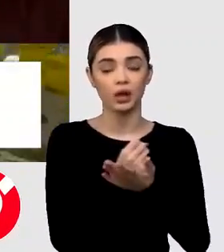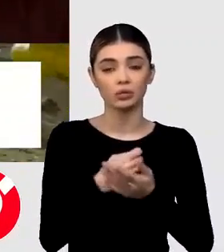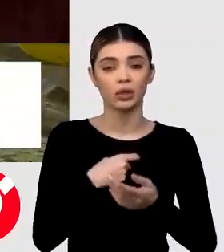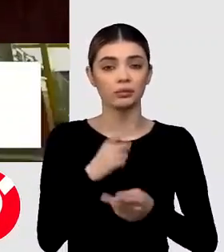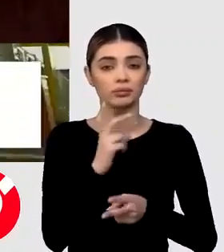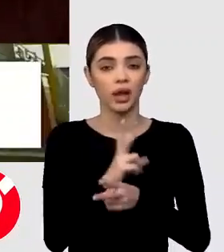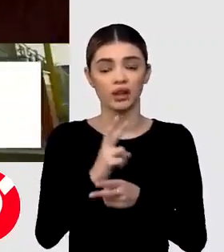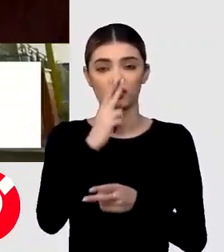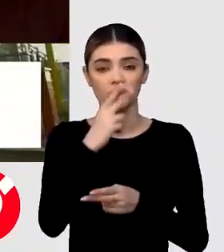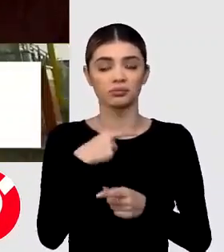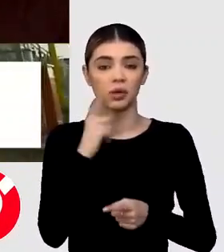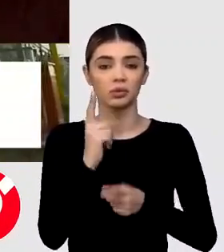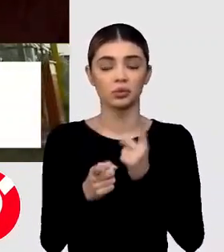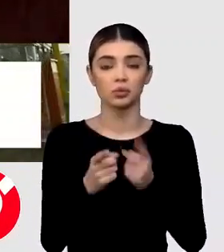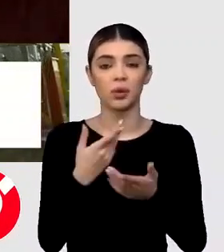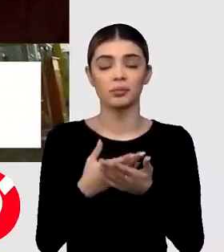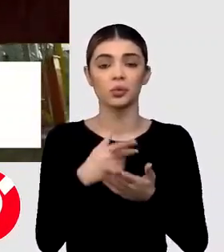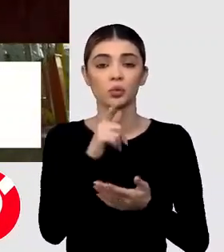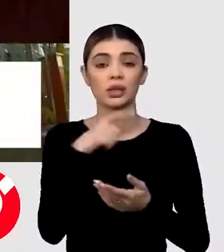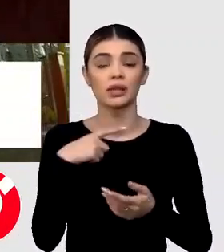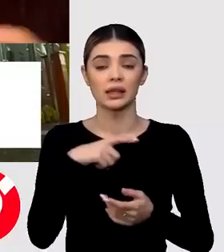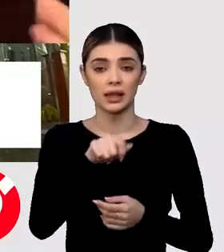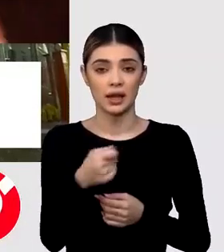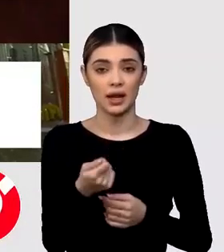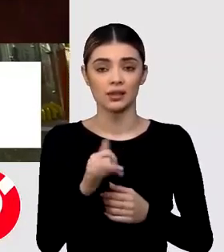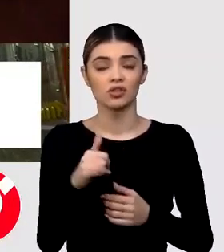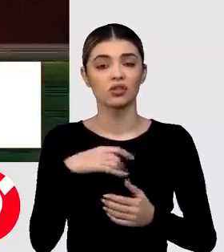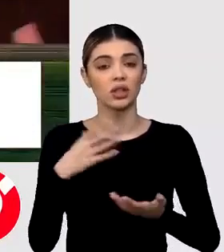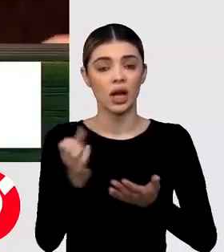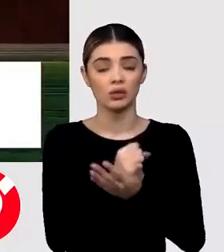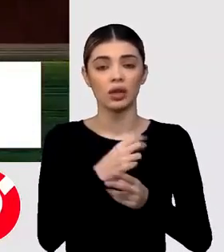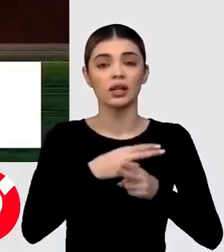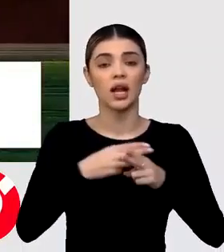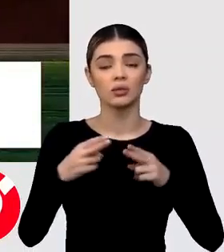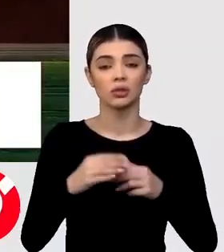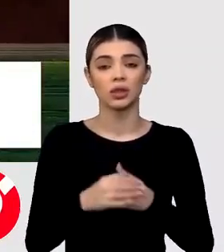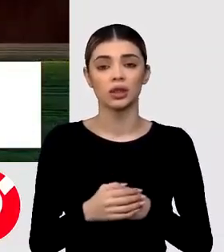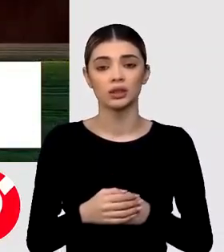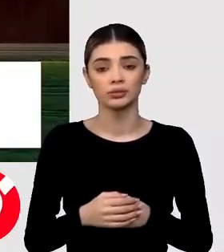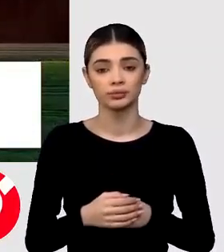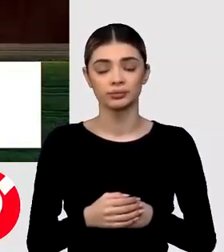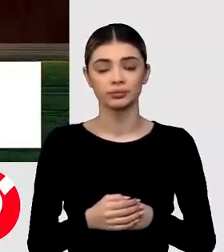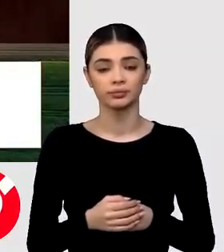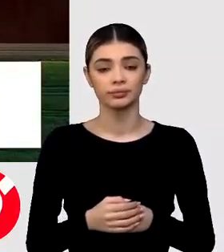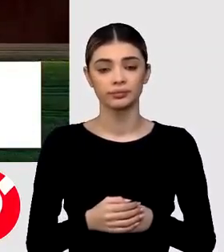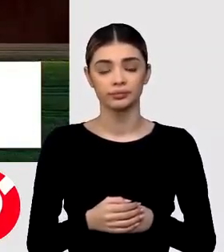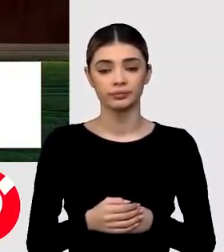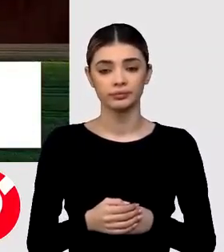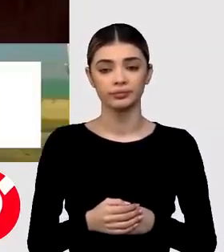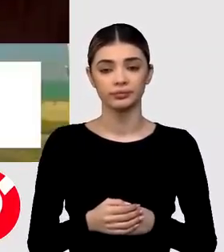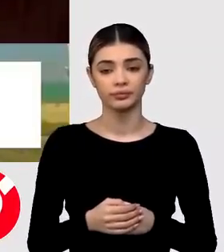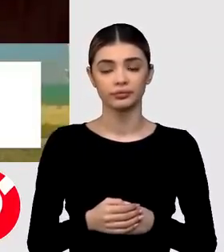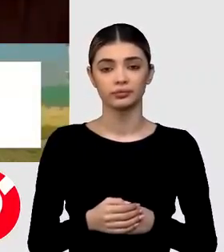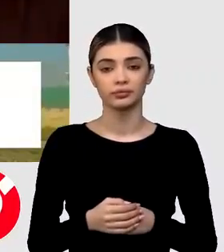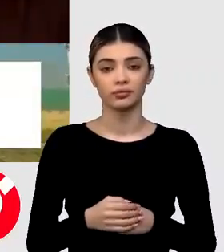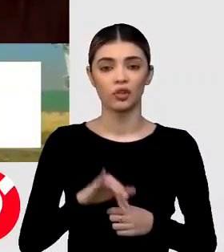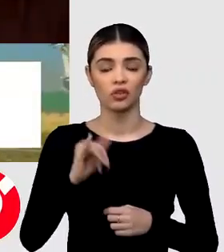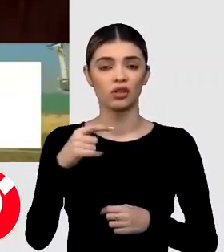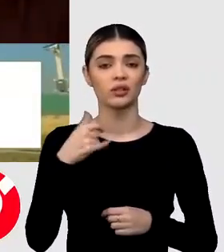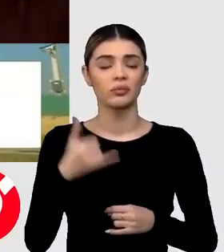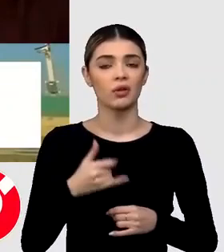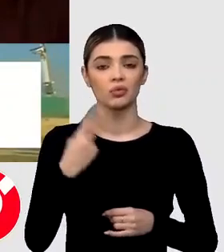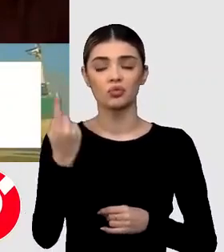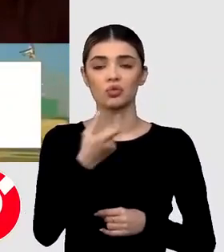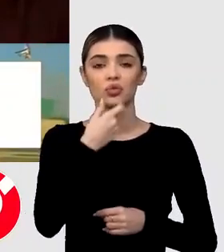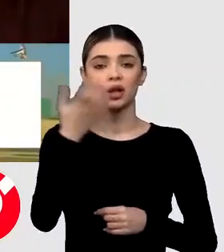surse de gaze, gaz natural lichefiat, gaz Caspic, care, acum un an, erau doar